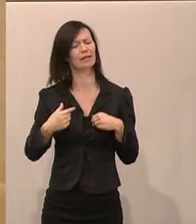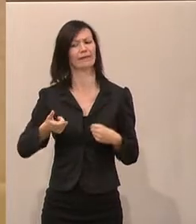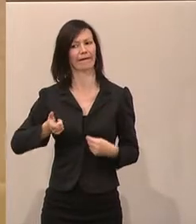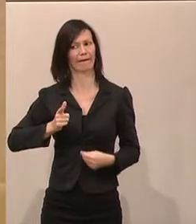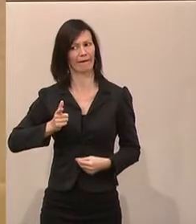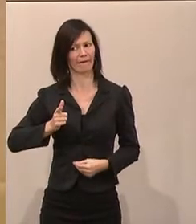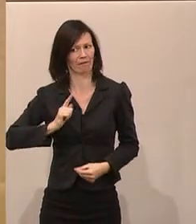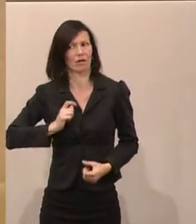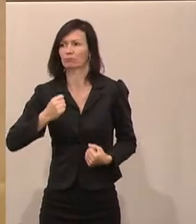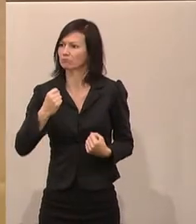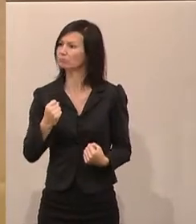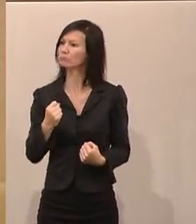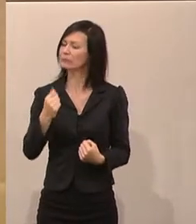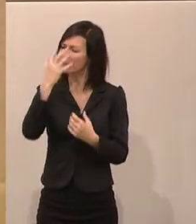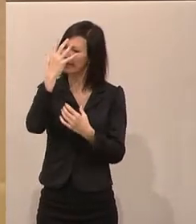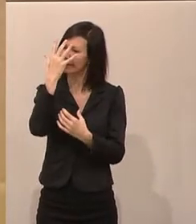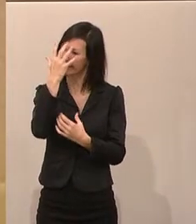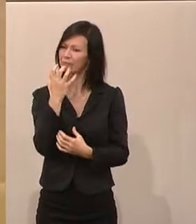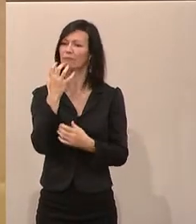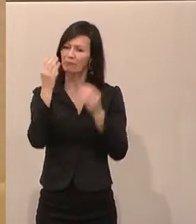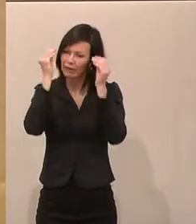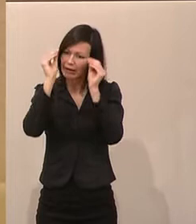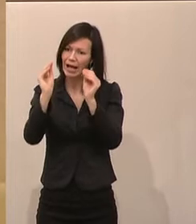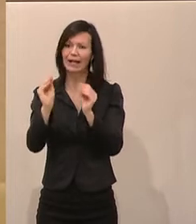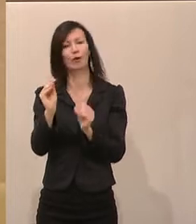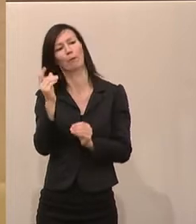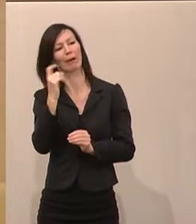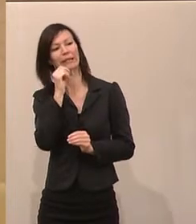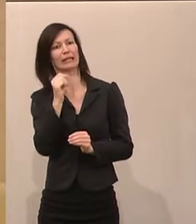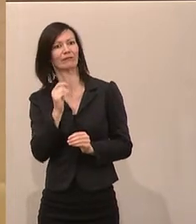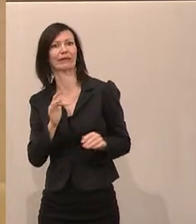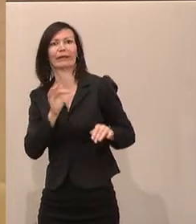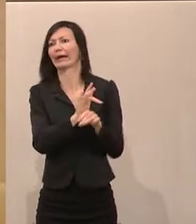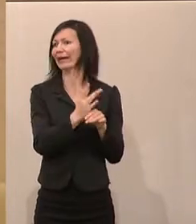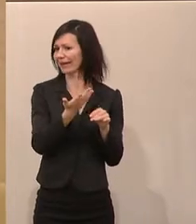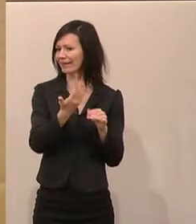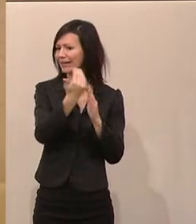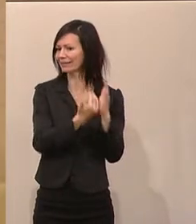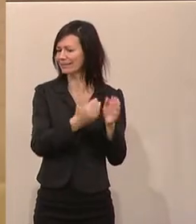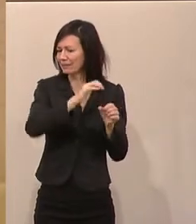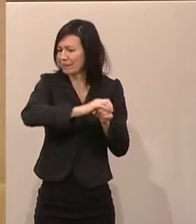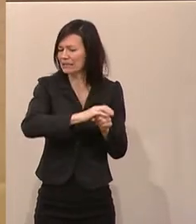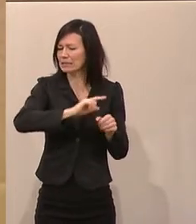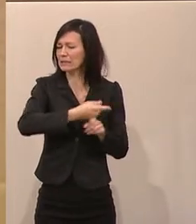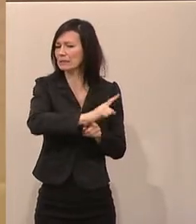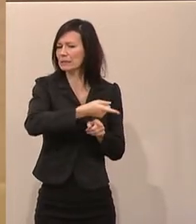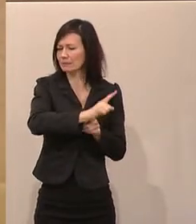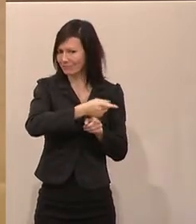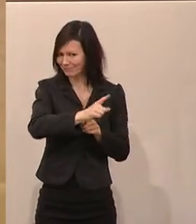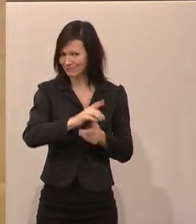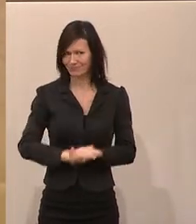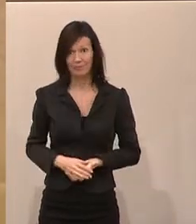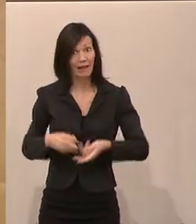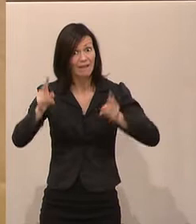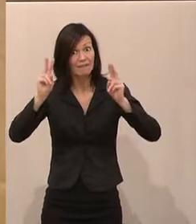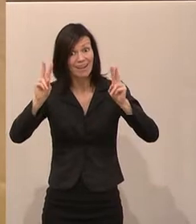war ehrlich gemeint und diente nicht dazu, die Liste Pilz zu piesacken. Es hat wirklich kein Thema größere